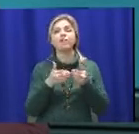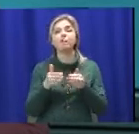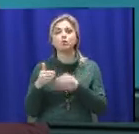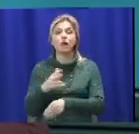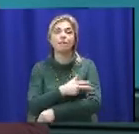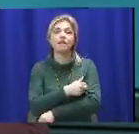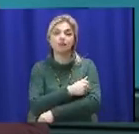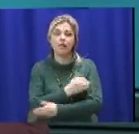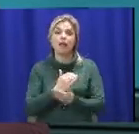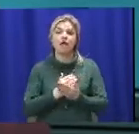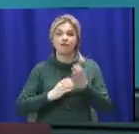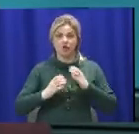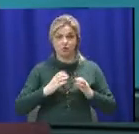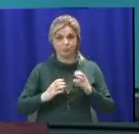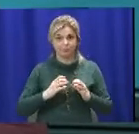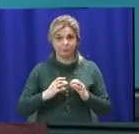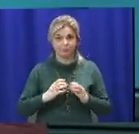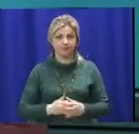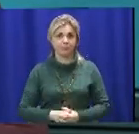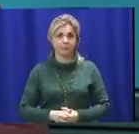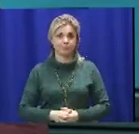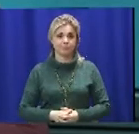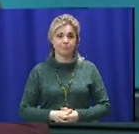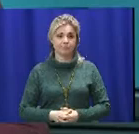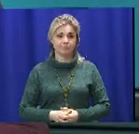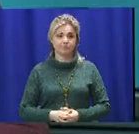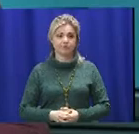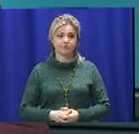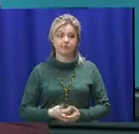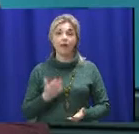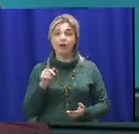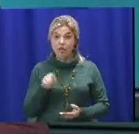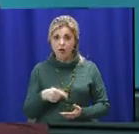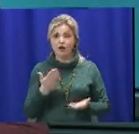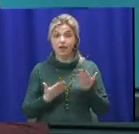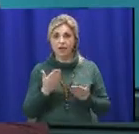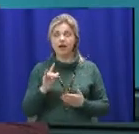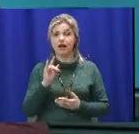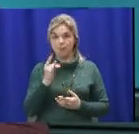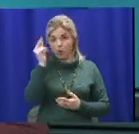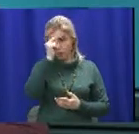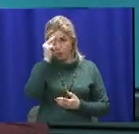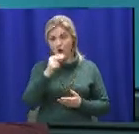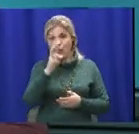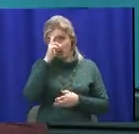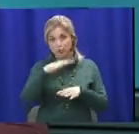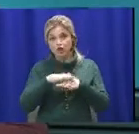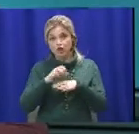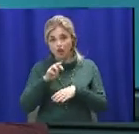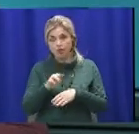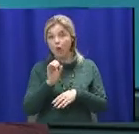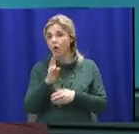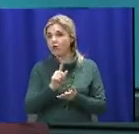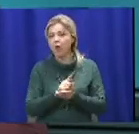медицинских высших учебных заведений. Даже если ребенок отучился на бюджете, он не обязан